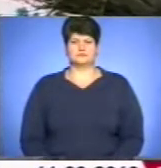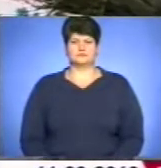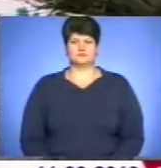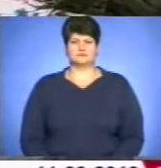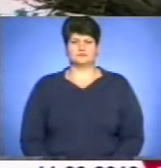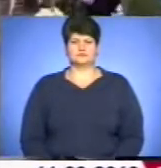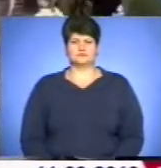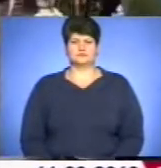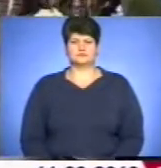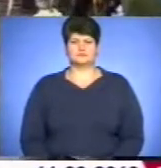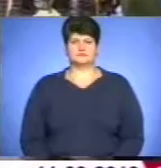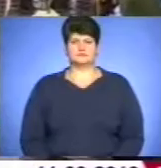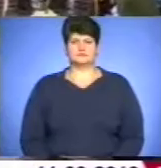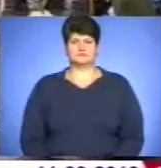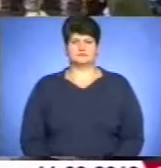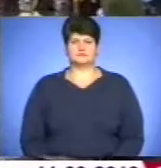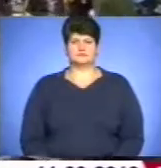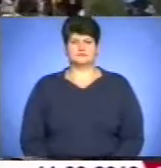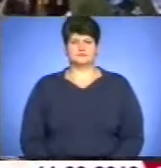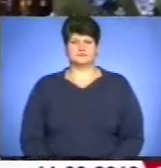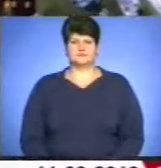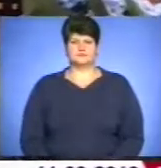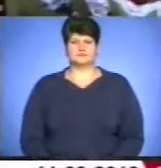Після молитви